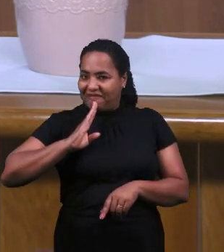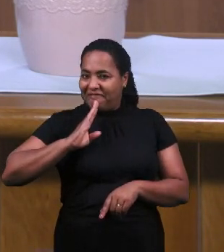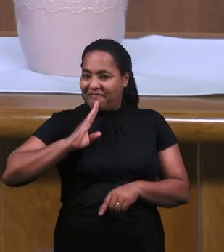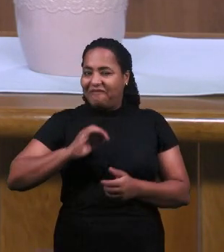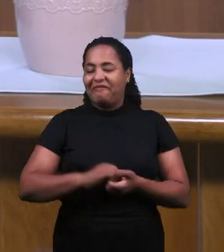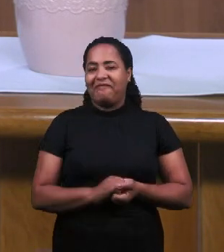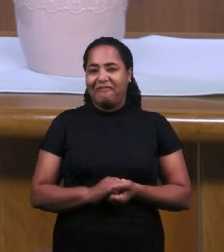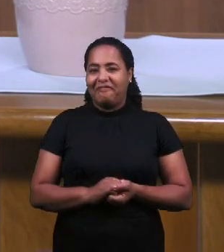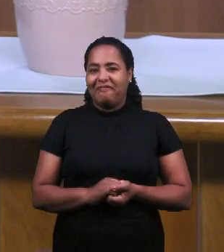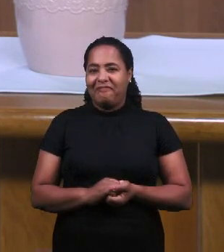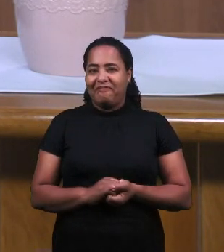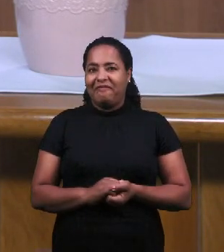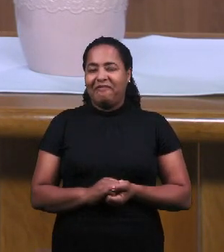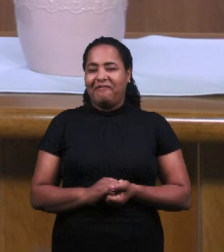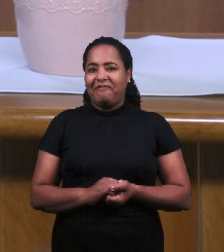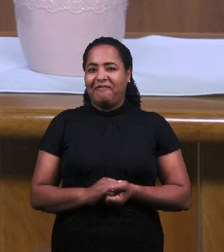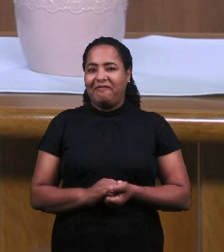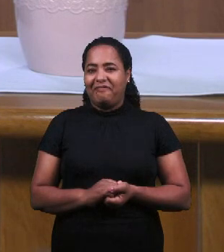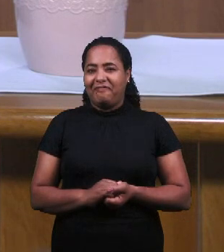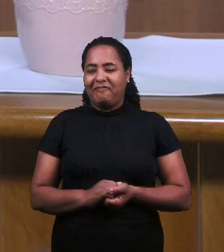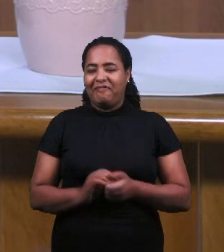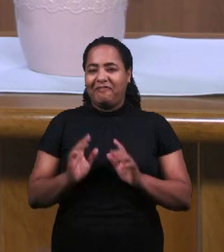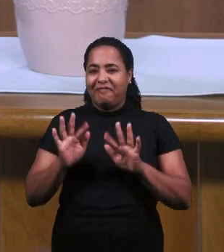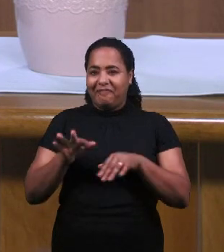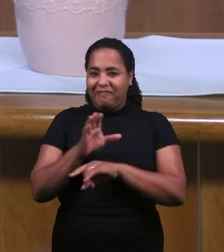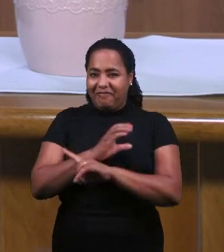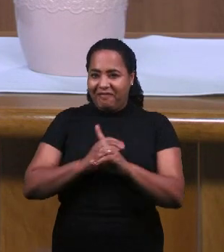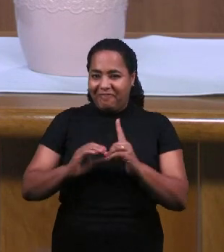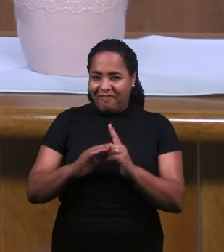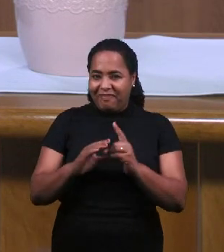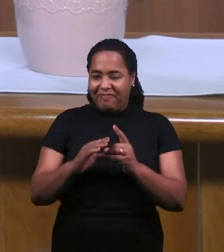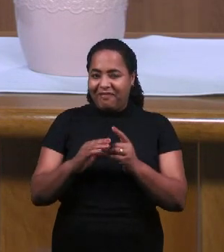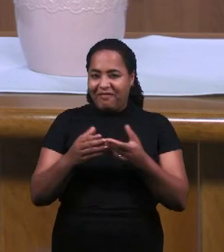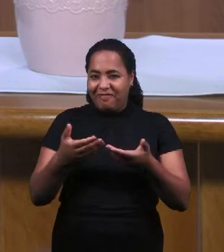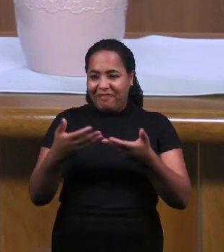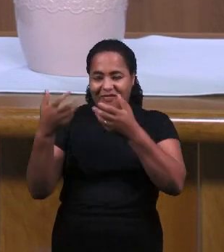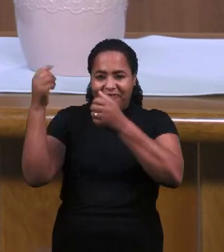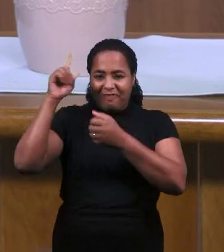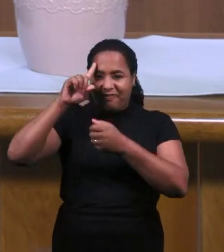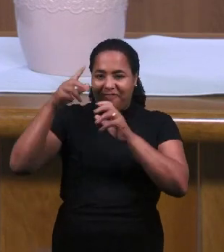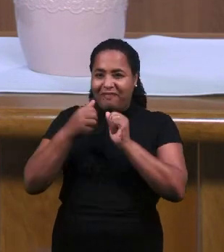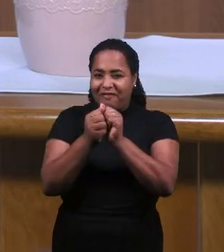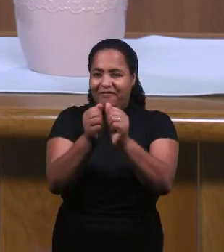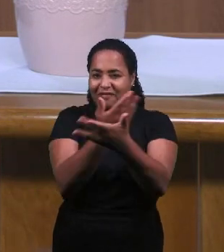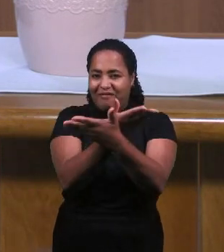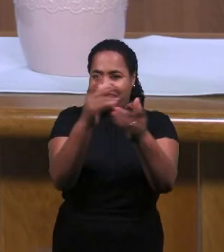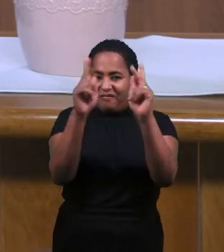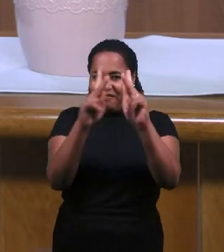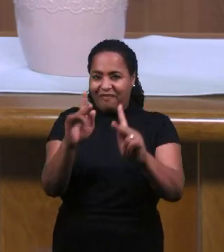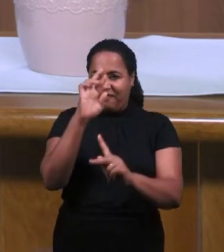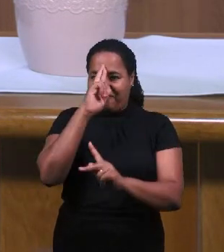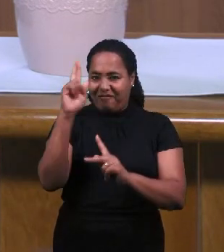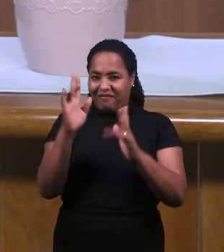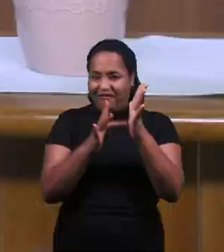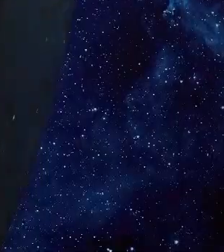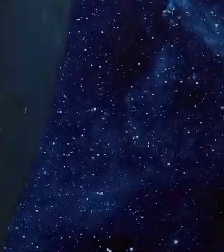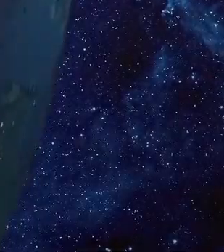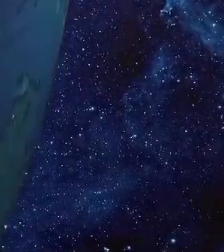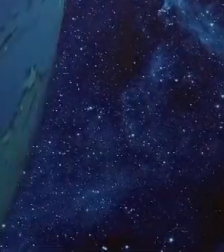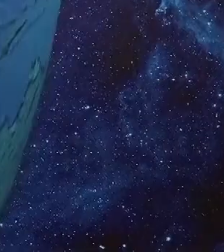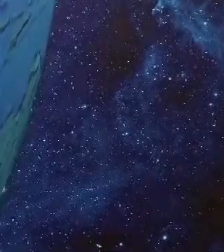-код, по которому вы можете связаться. Наше богослужение закончено. Мир Божий всем вам.